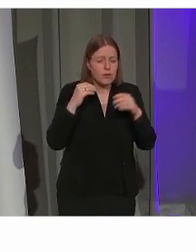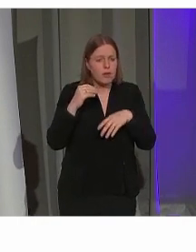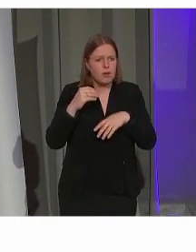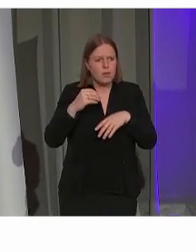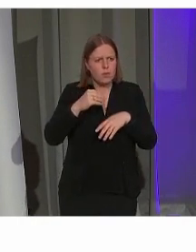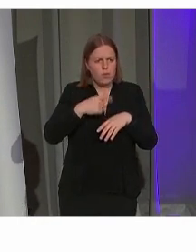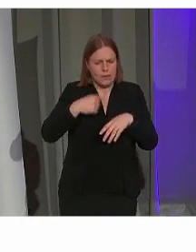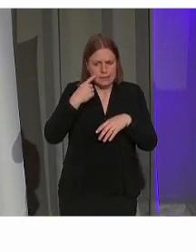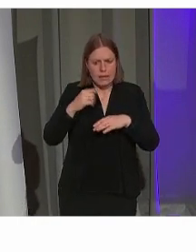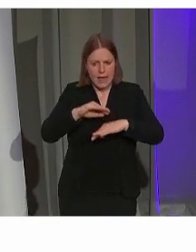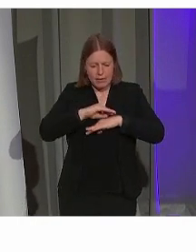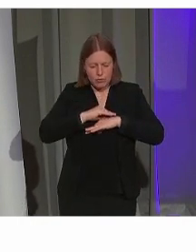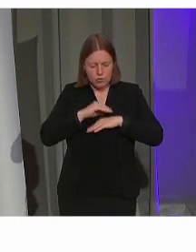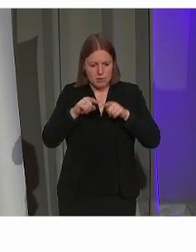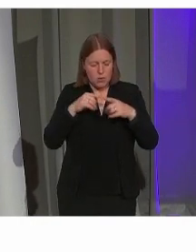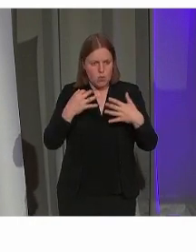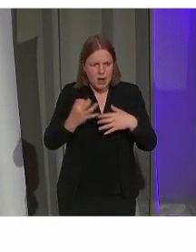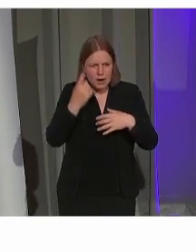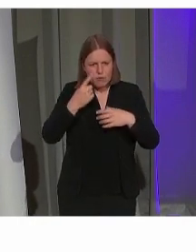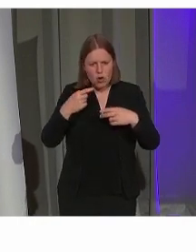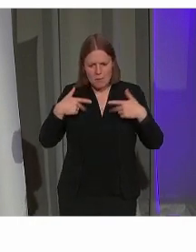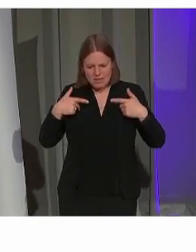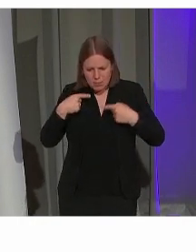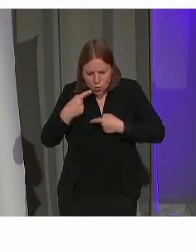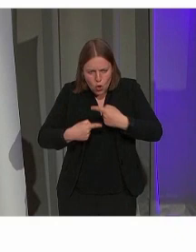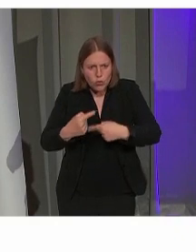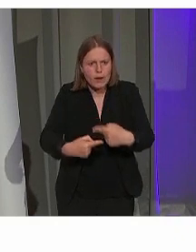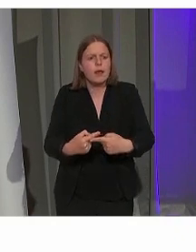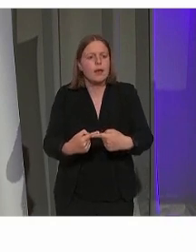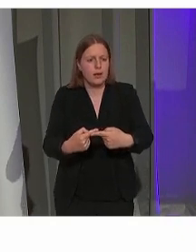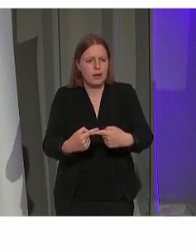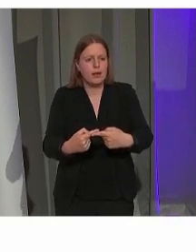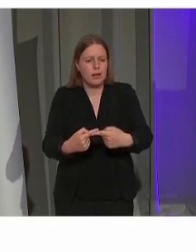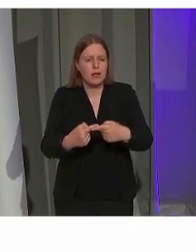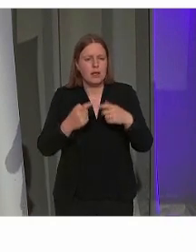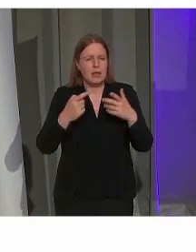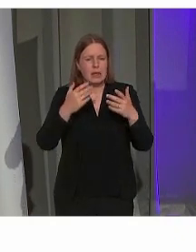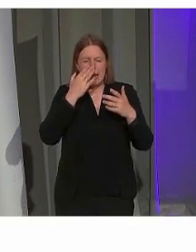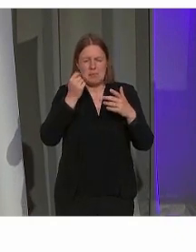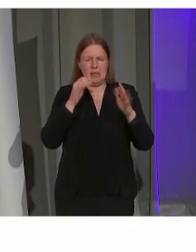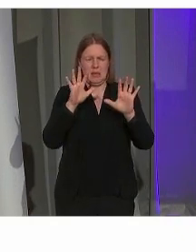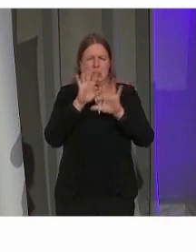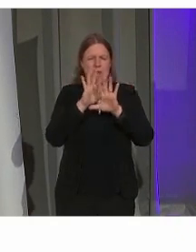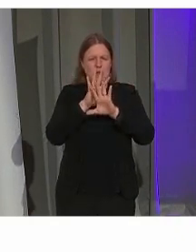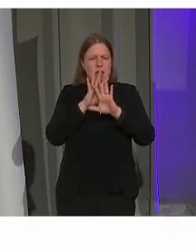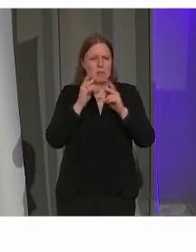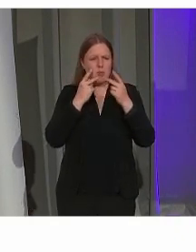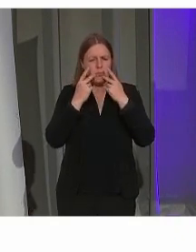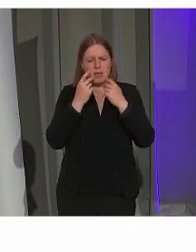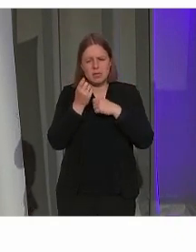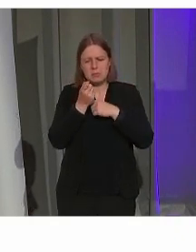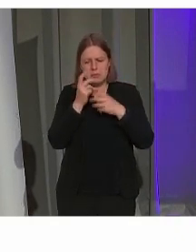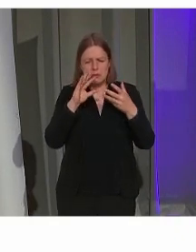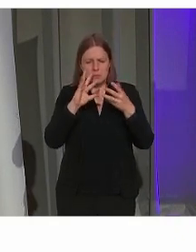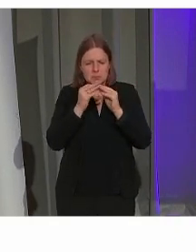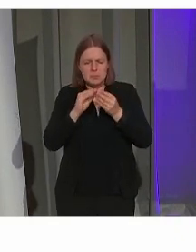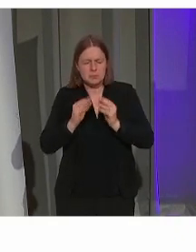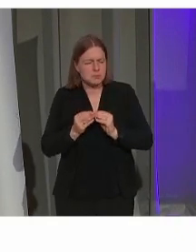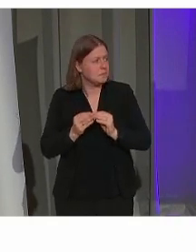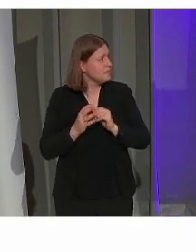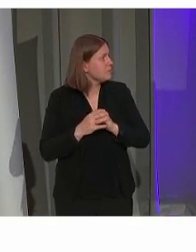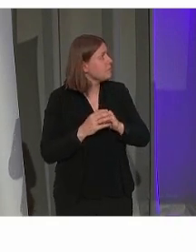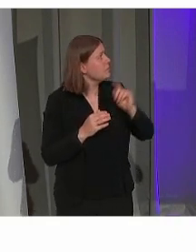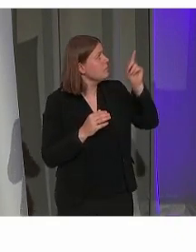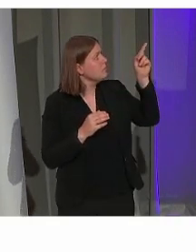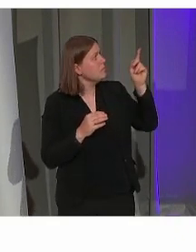maatschappelijke ontwikkeling. Het kringt eigenlijk abstract, maar ik heb geprobeerd het even heel kort in een aantal dingen samen te brengen. Die